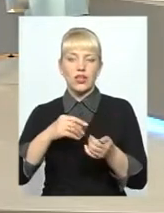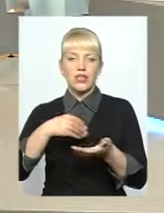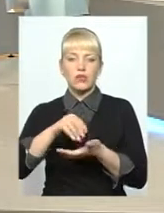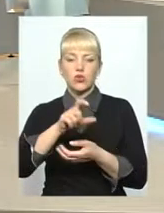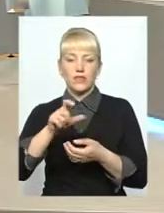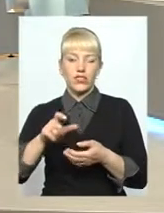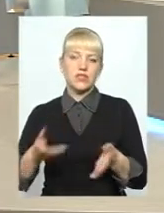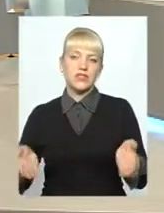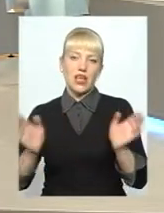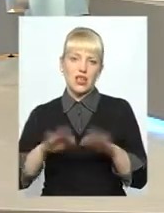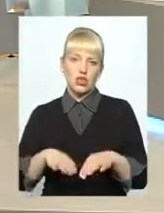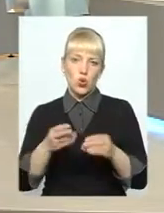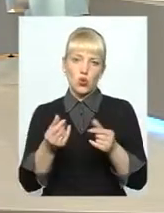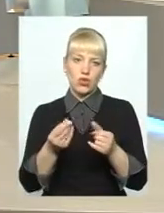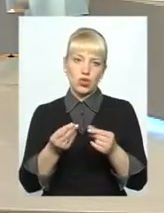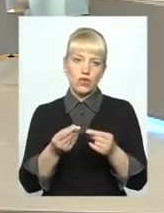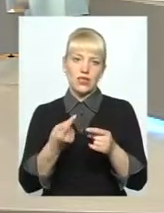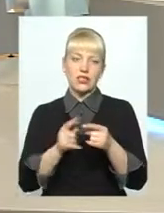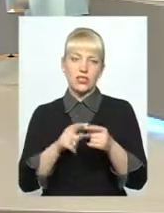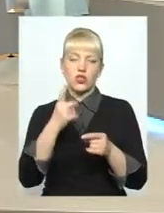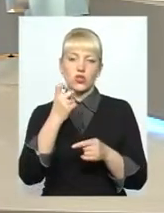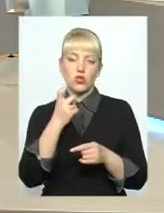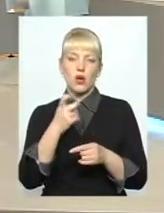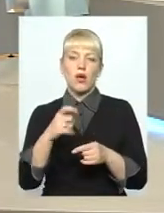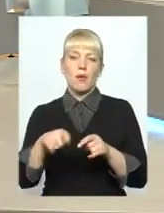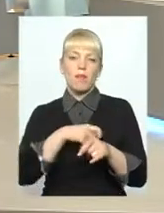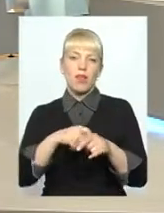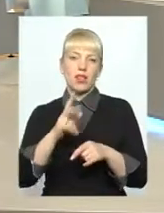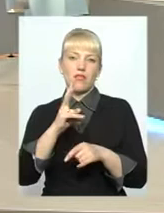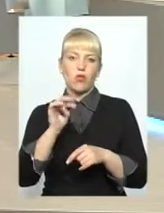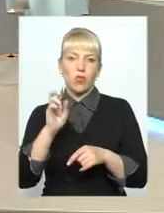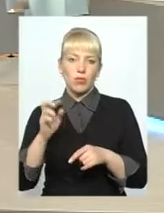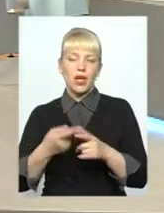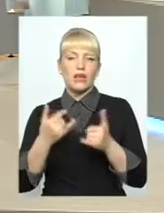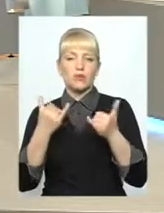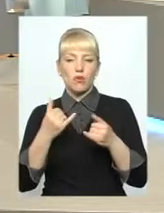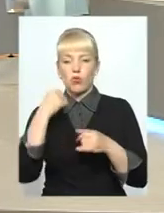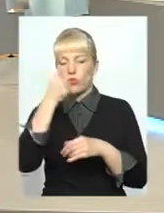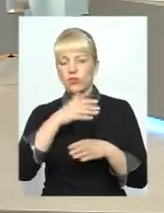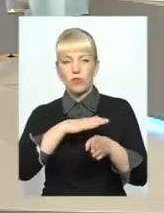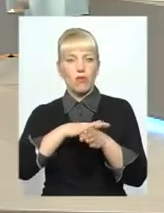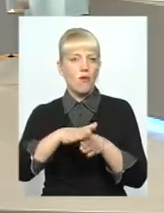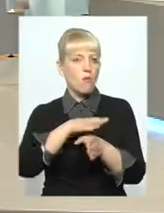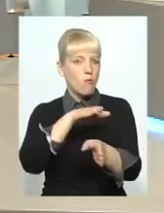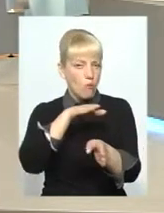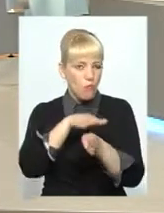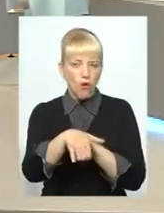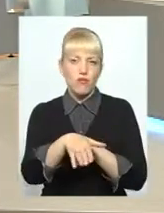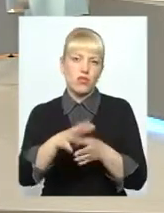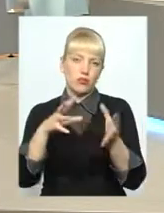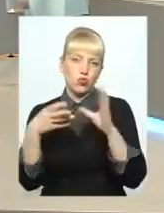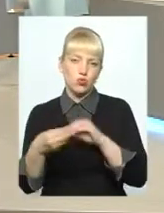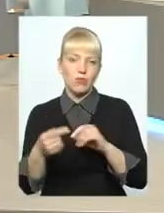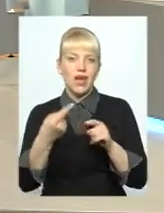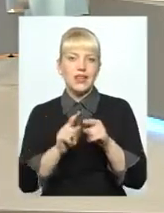грошовий еквівалент 100 метрів кубічних. В цьому році ми повертаємо повну суму, а цей